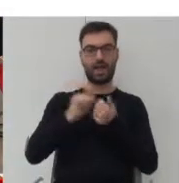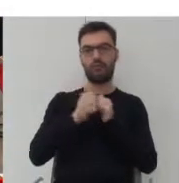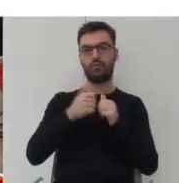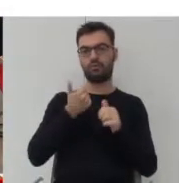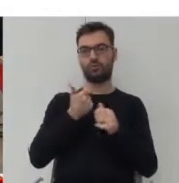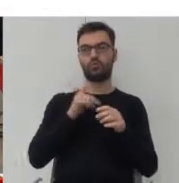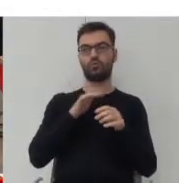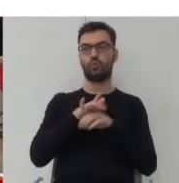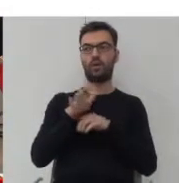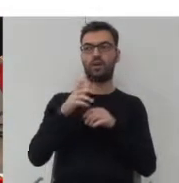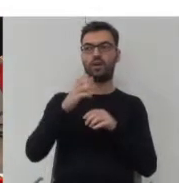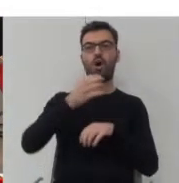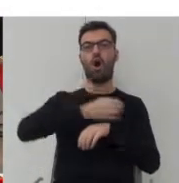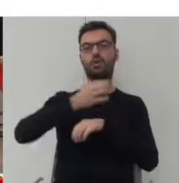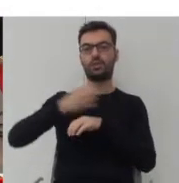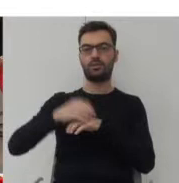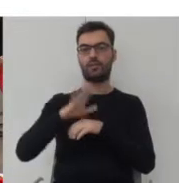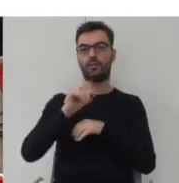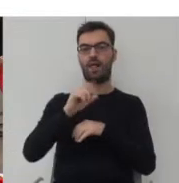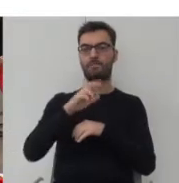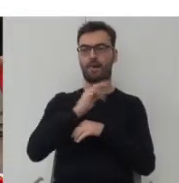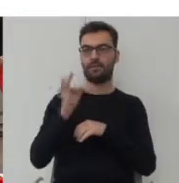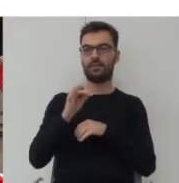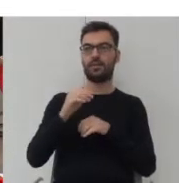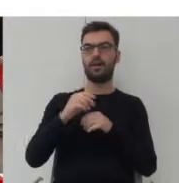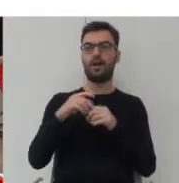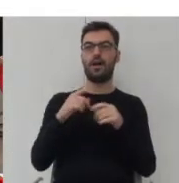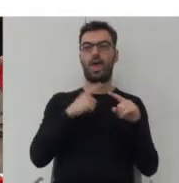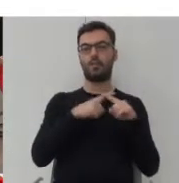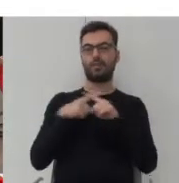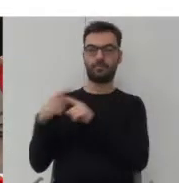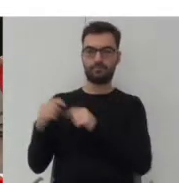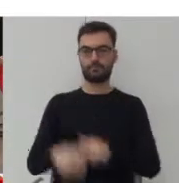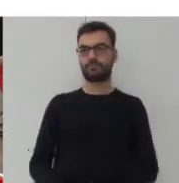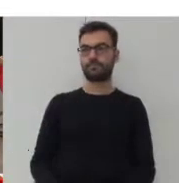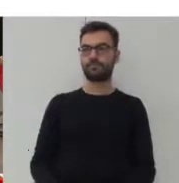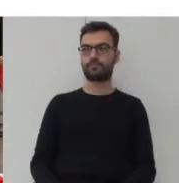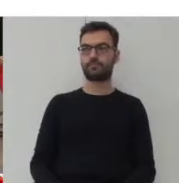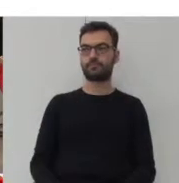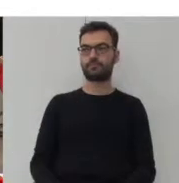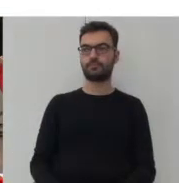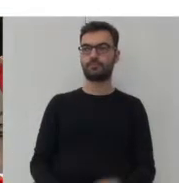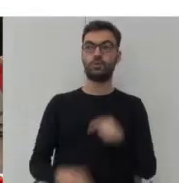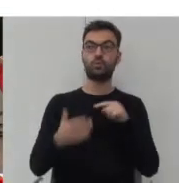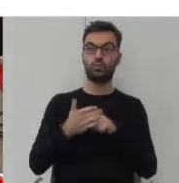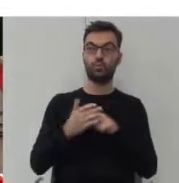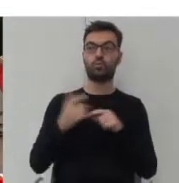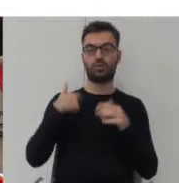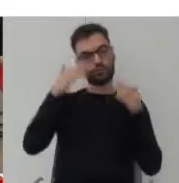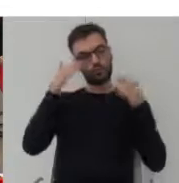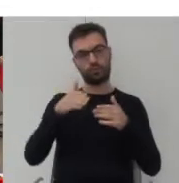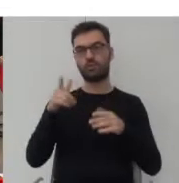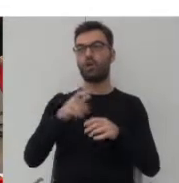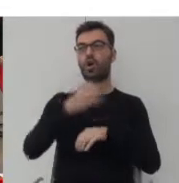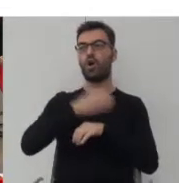słynne osiedle Belmer w Amsterdamie. A to jest miejsce, którym właściwie się zajęłam. Jest to